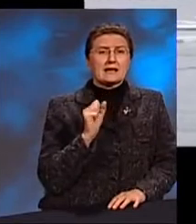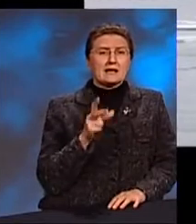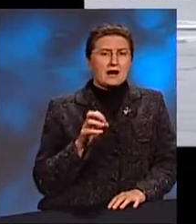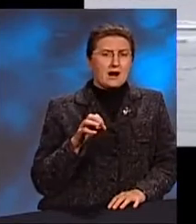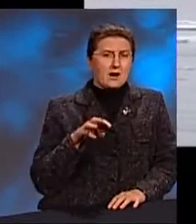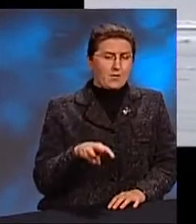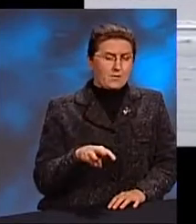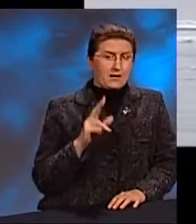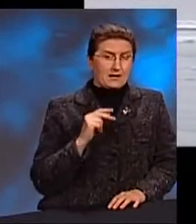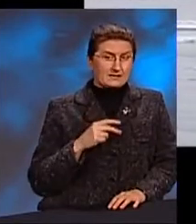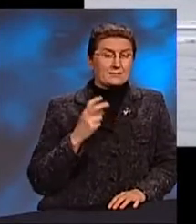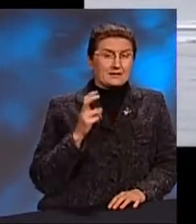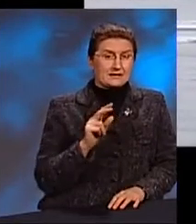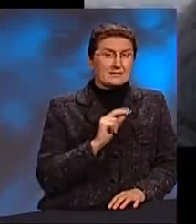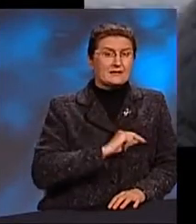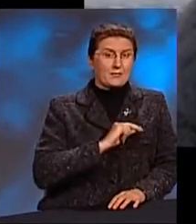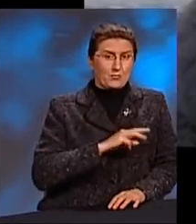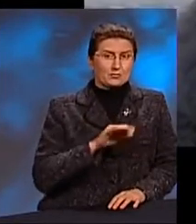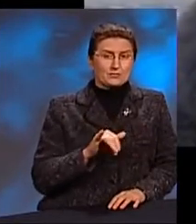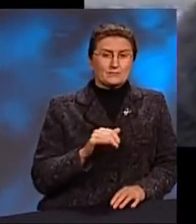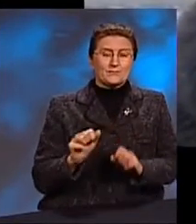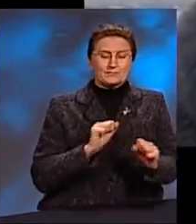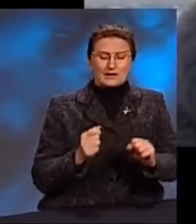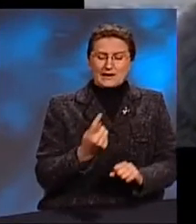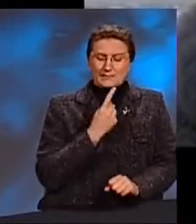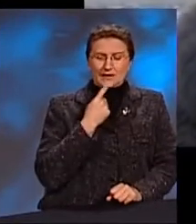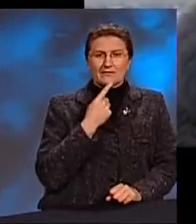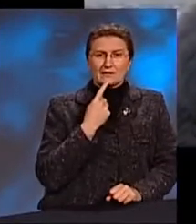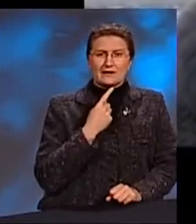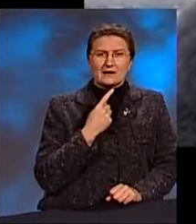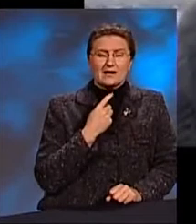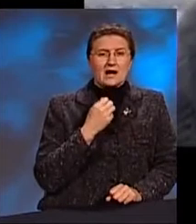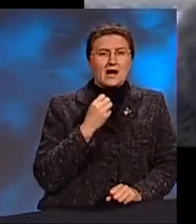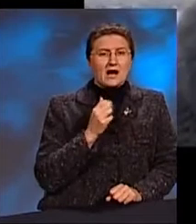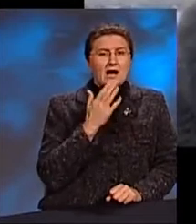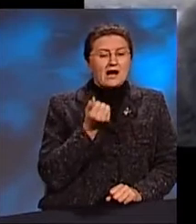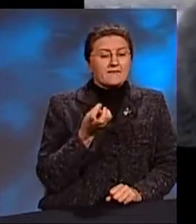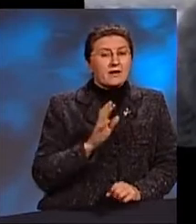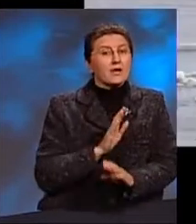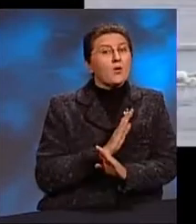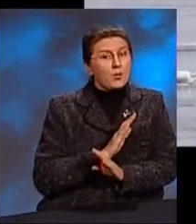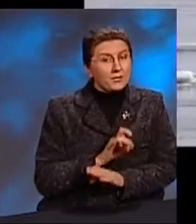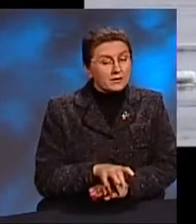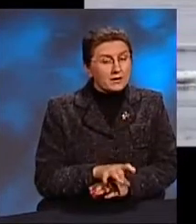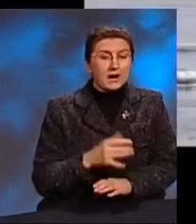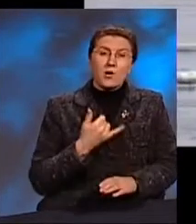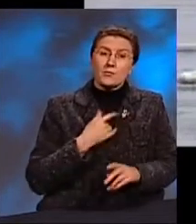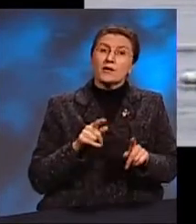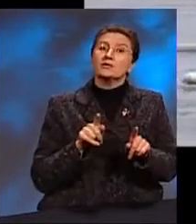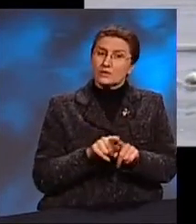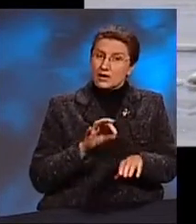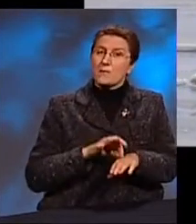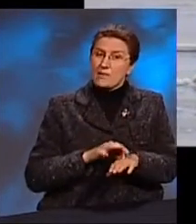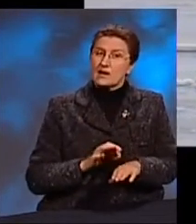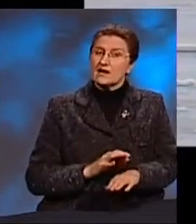Иногда, когда я приходила на работу, они подбегали ко мне и говорили, а Ваня умер, а у меня то же самое.